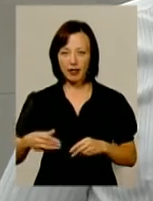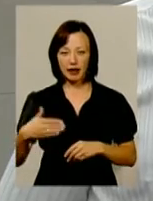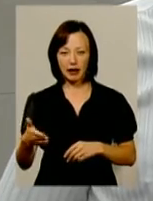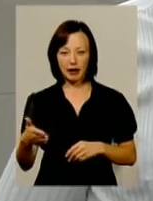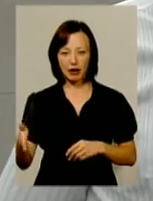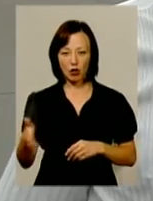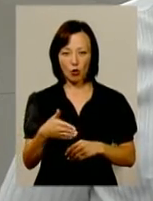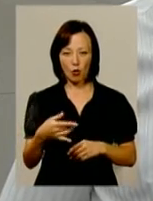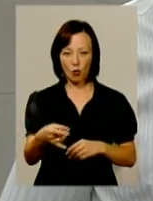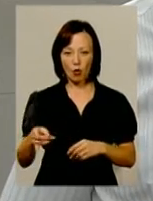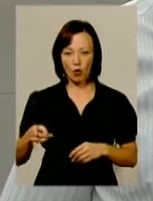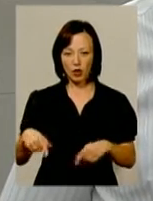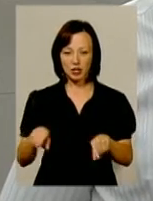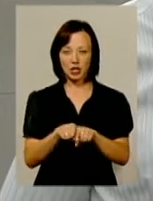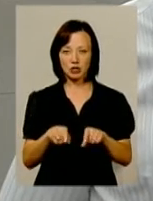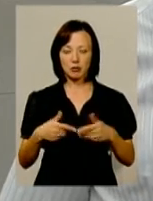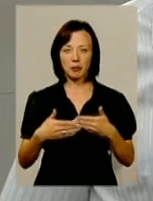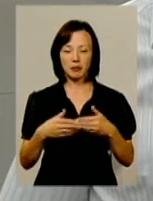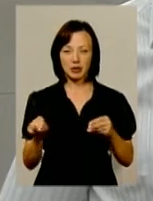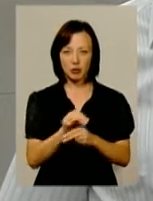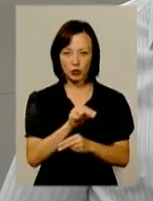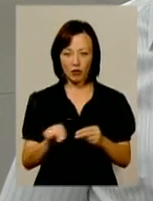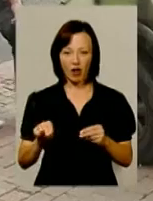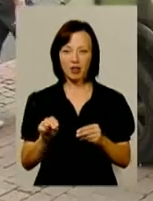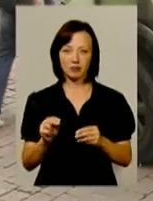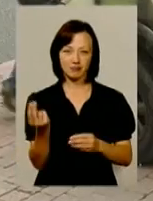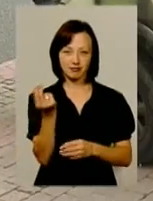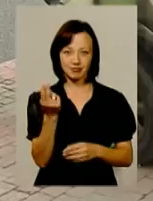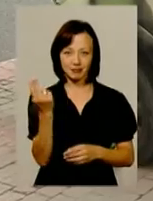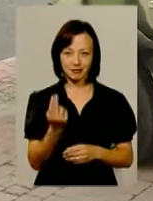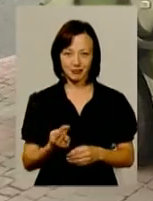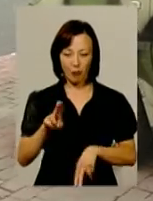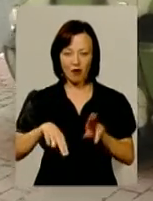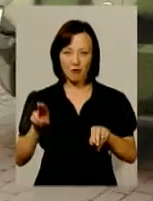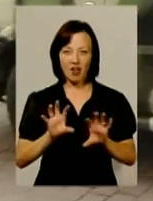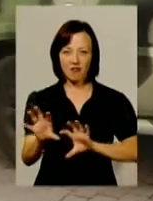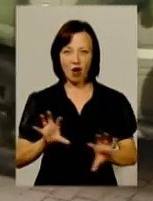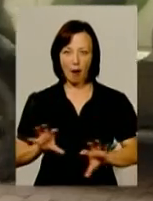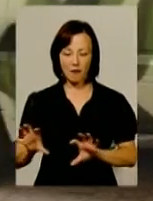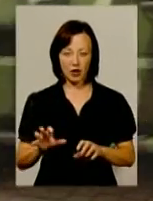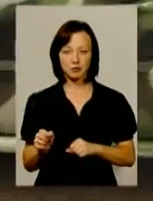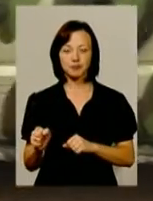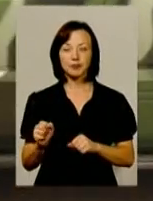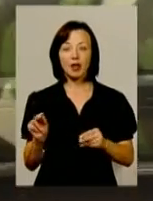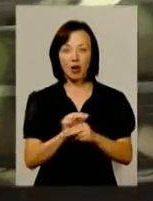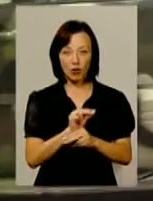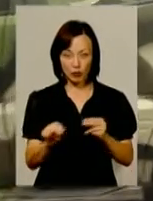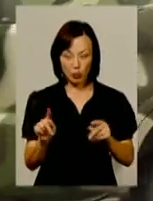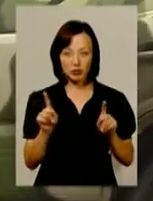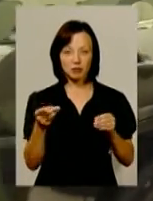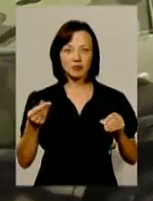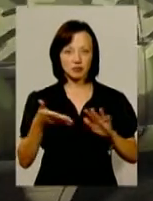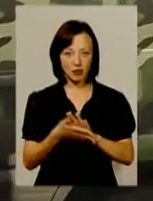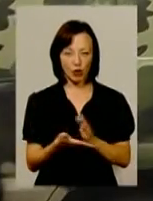підрихтували. А також, як ви бачите, ми її оділи в камуфляж». Аби відремонтувати автівку, витратили чималі кошти. Допомагали